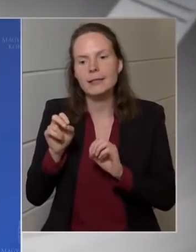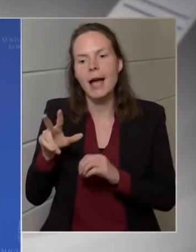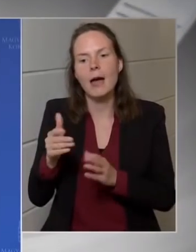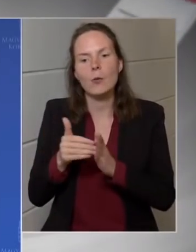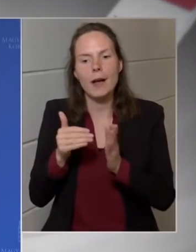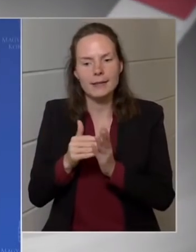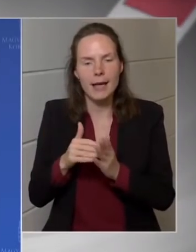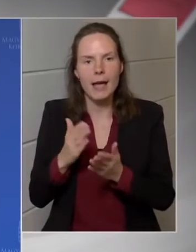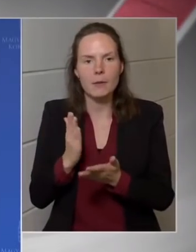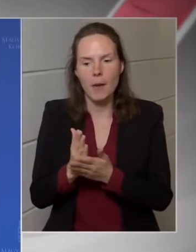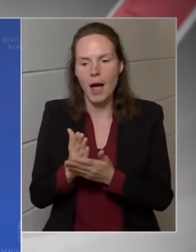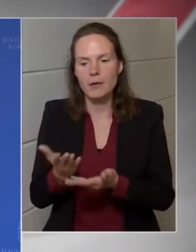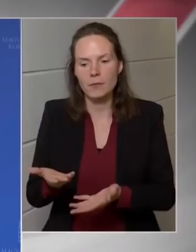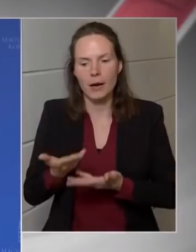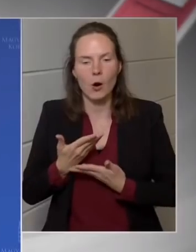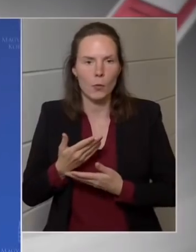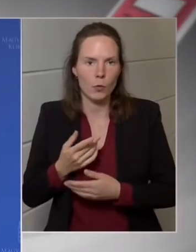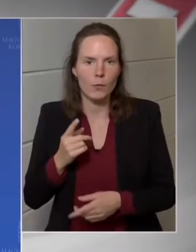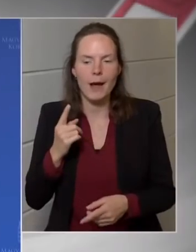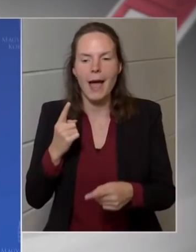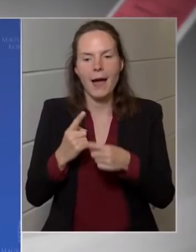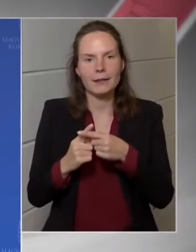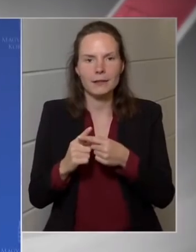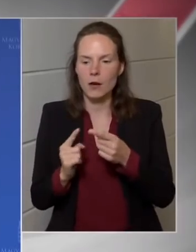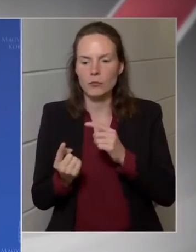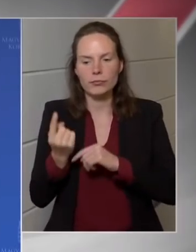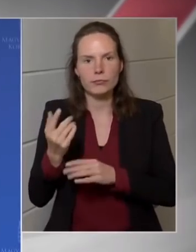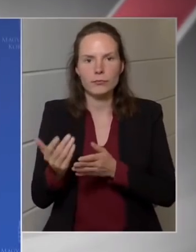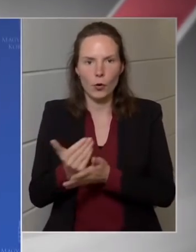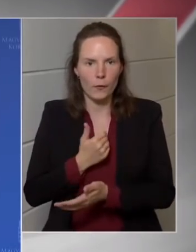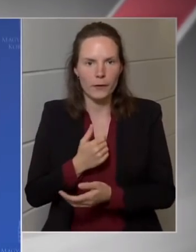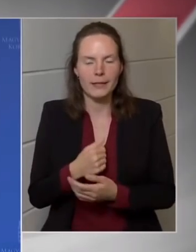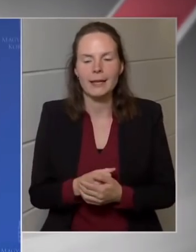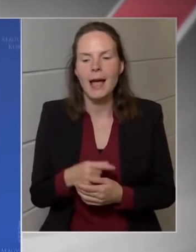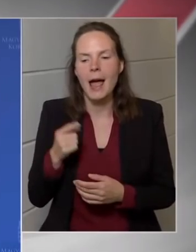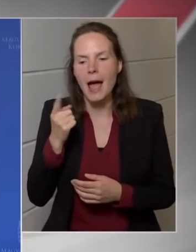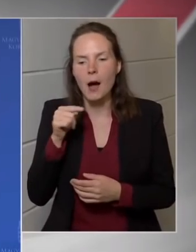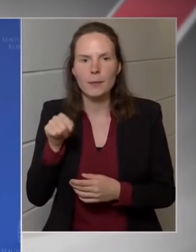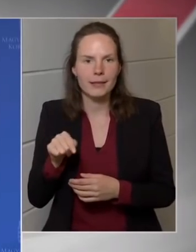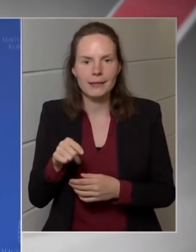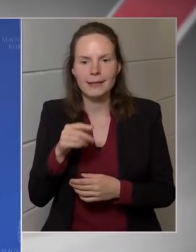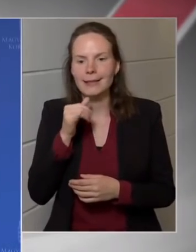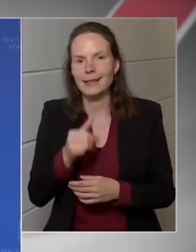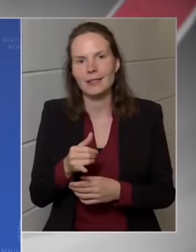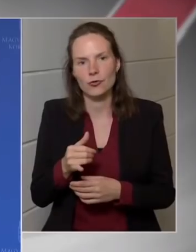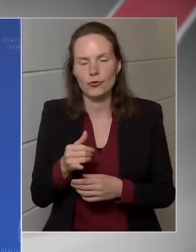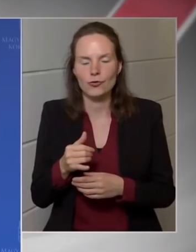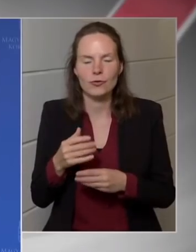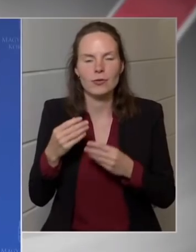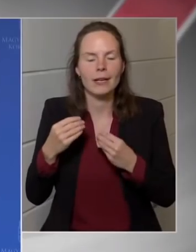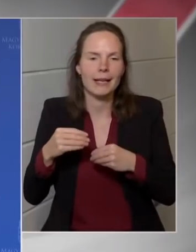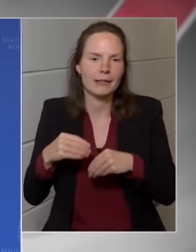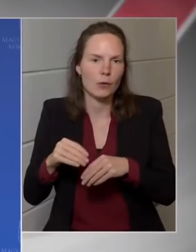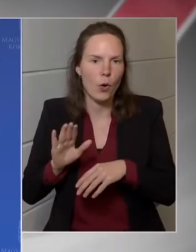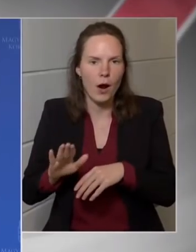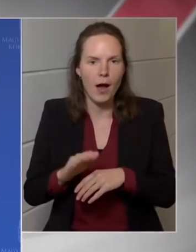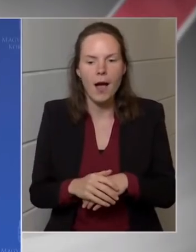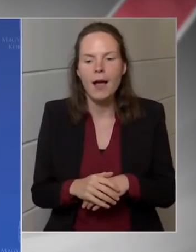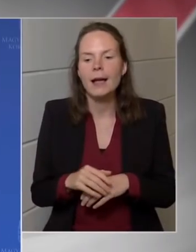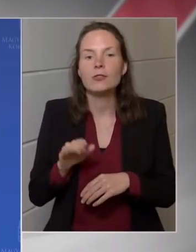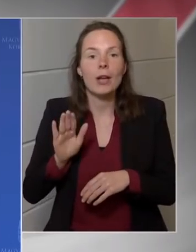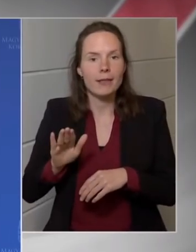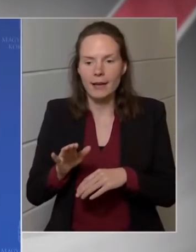is megkapom az extra profitot? Na ez az extra profit. Ez, ami nem indokolható, és azt mondjuk, hogy ennek nem a teljes